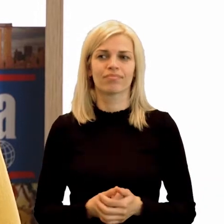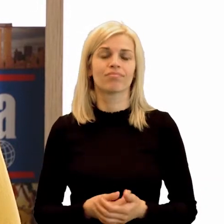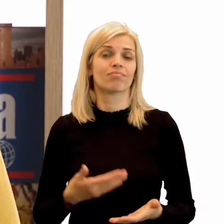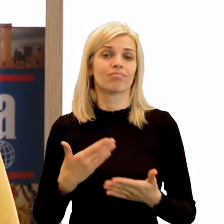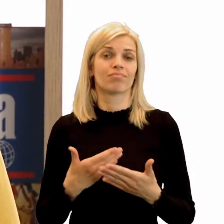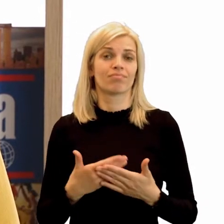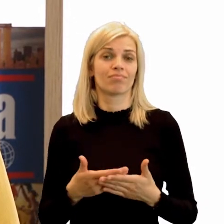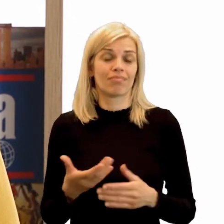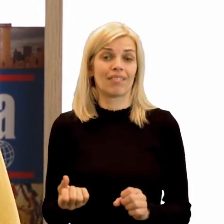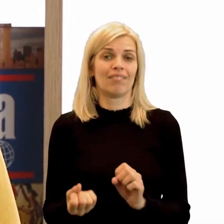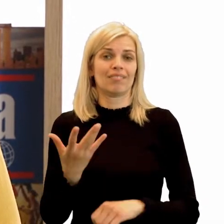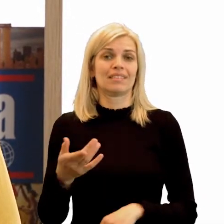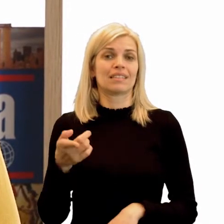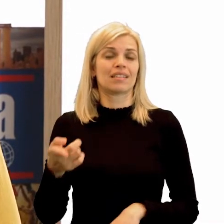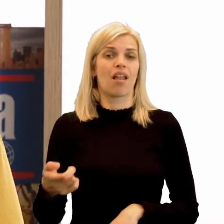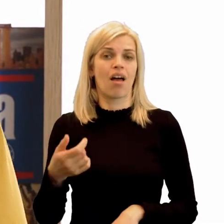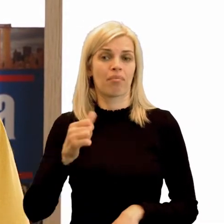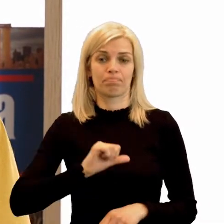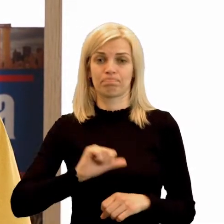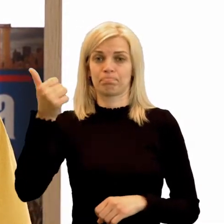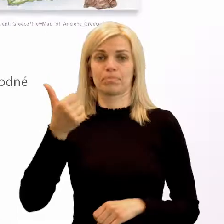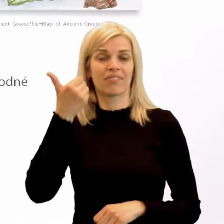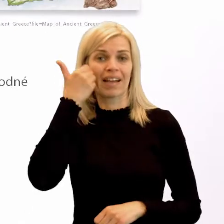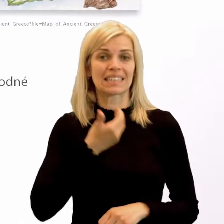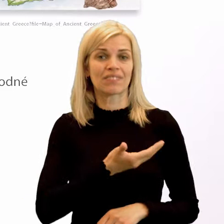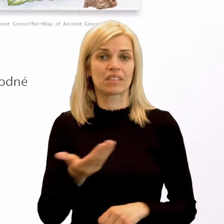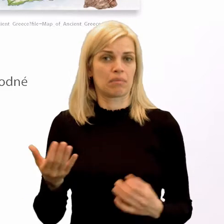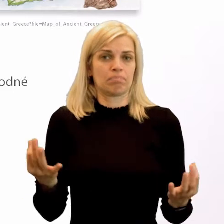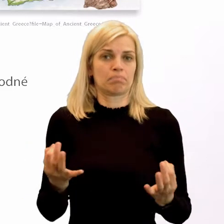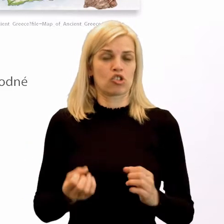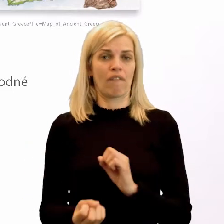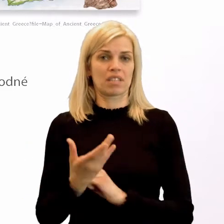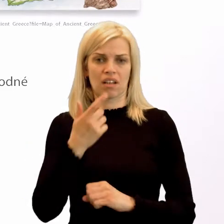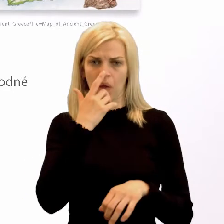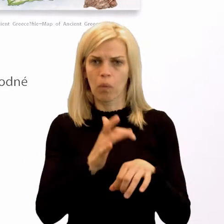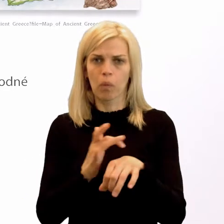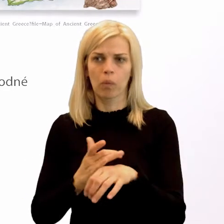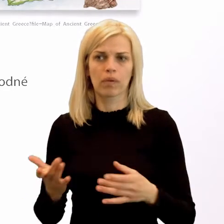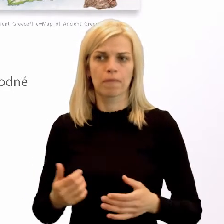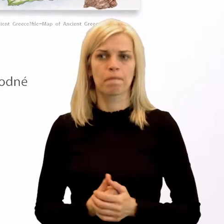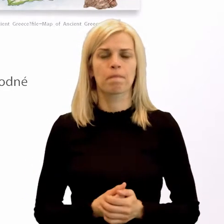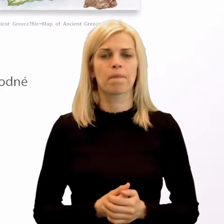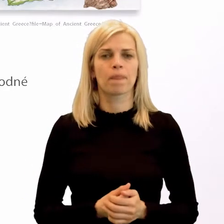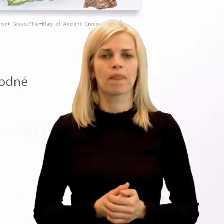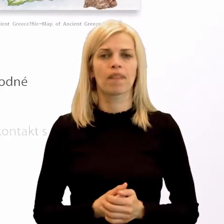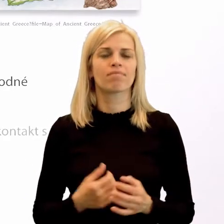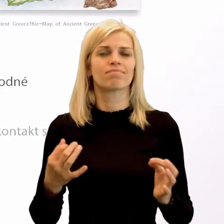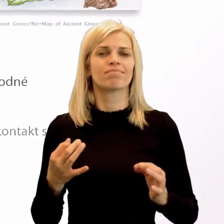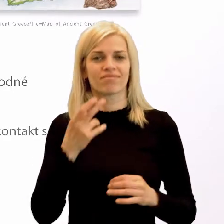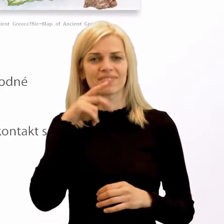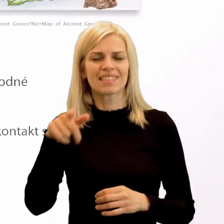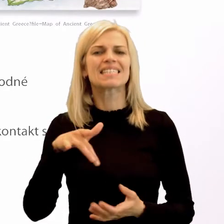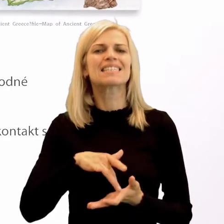civilizácia v Európe? Poďme premyšľať. Vidíme, že s riečnými civilizáciami ju spájalo